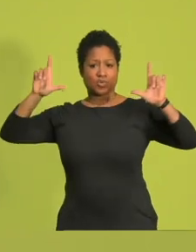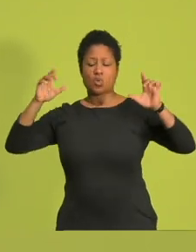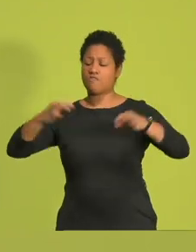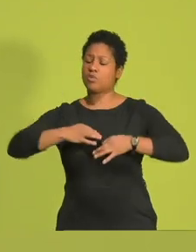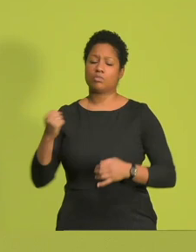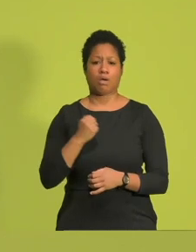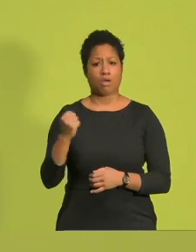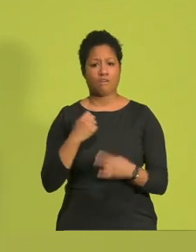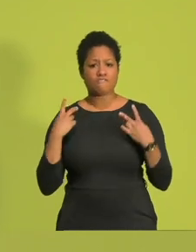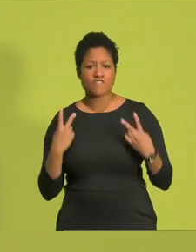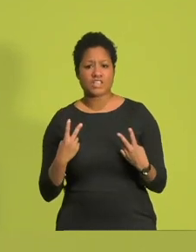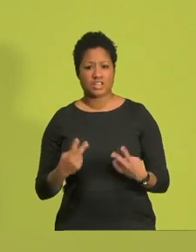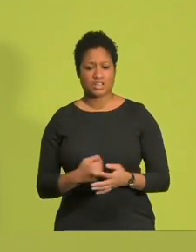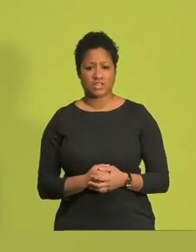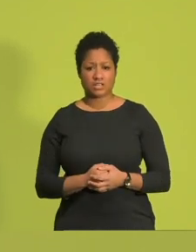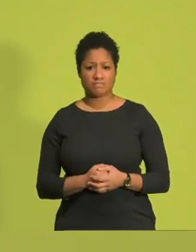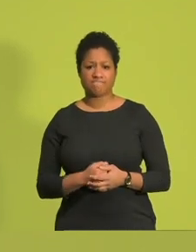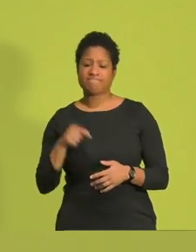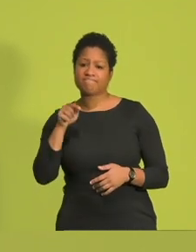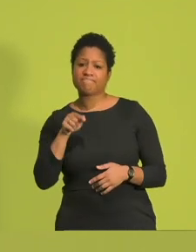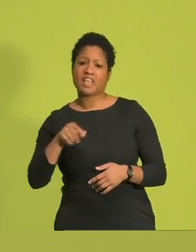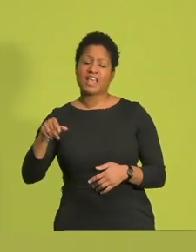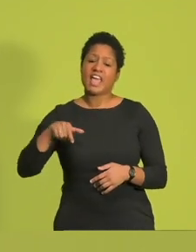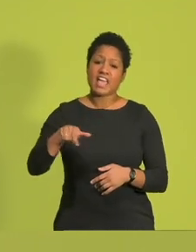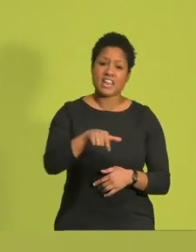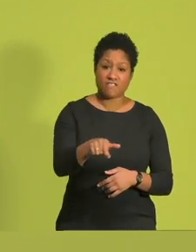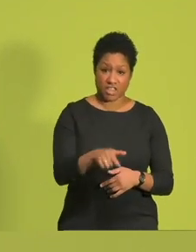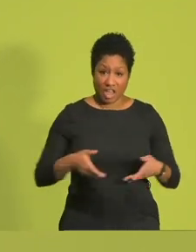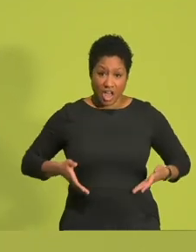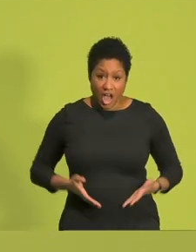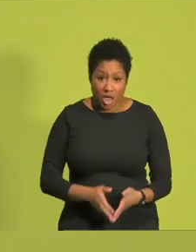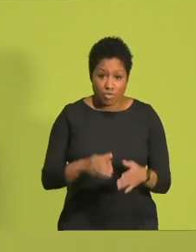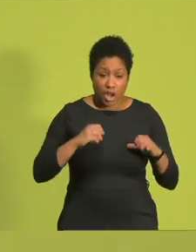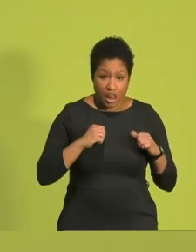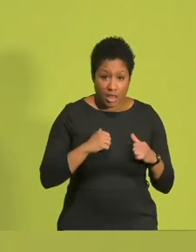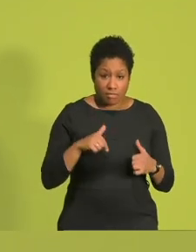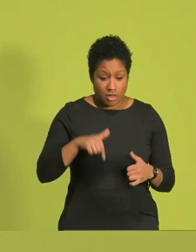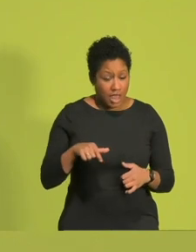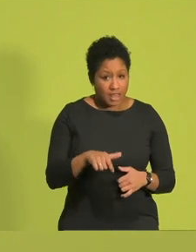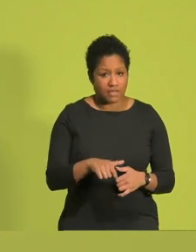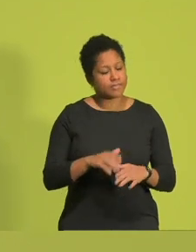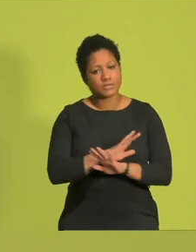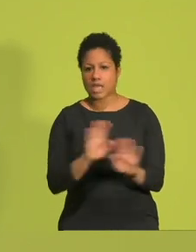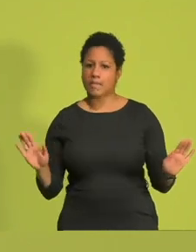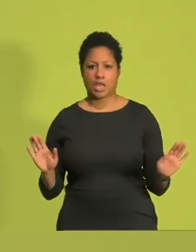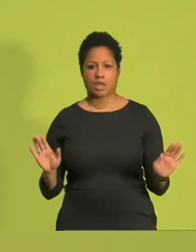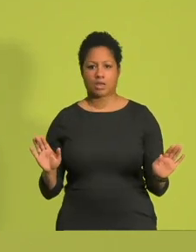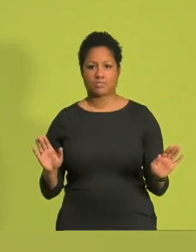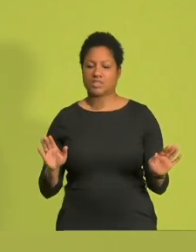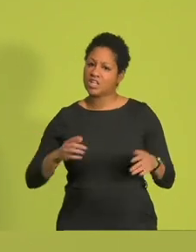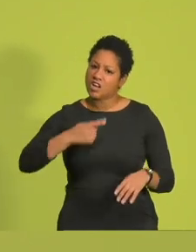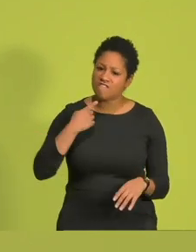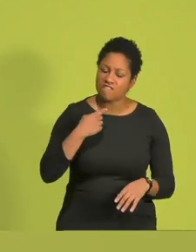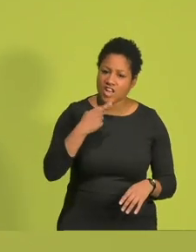wichtig. Die Vision, dass in NRW niemand mehr in Armut leben muss. Erneuern wir das Versprechen, dass es